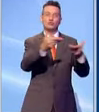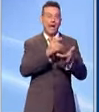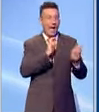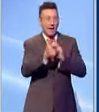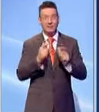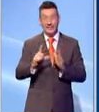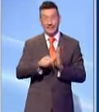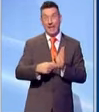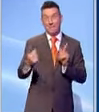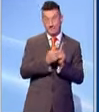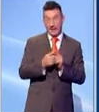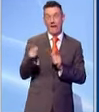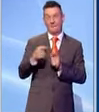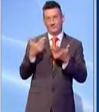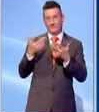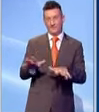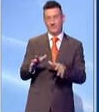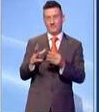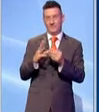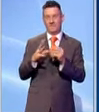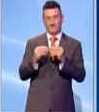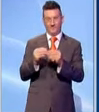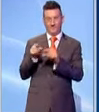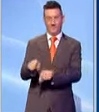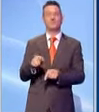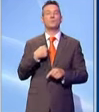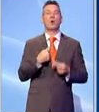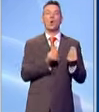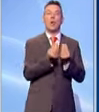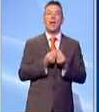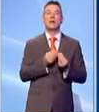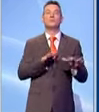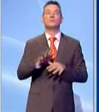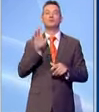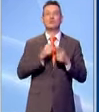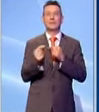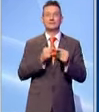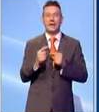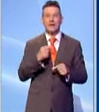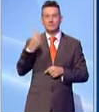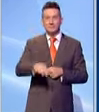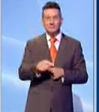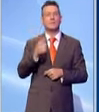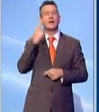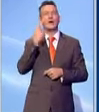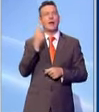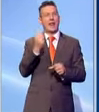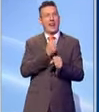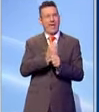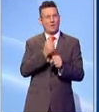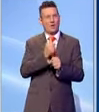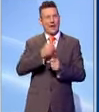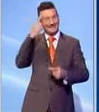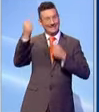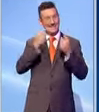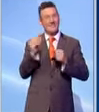tempi brevissimi. Noi crediamo, colleghi del Movimento 5 Stelle, che queste forme di lavoro innovative vadano incentivate, ma